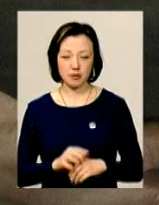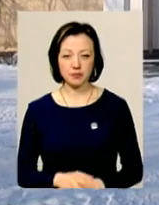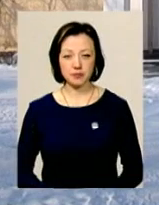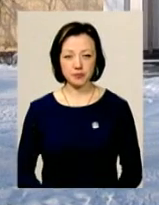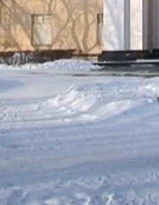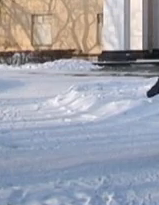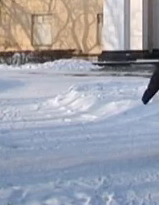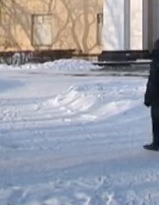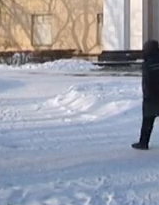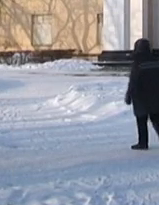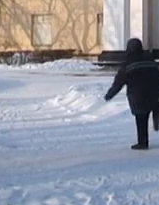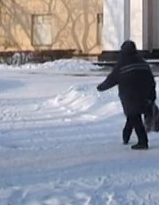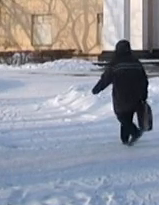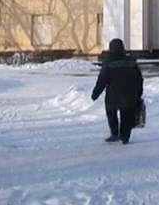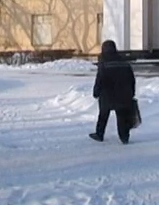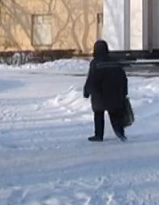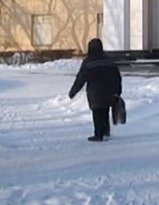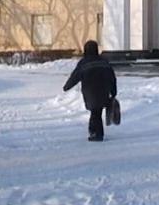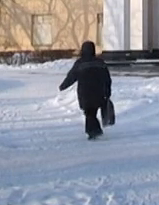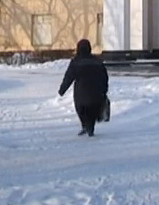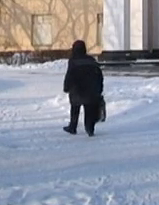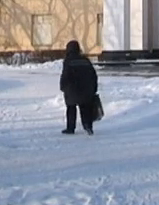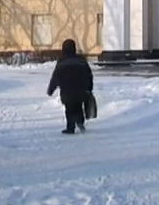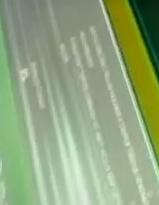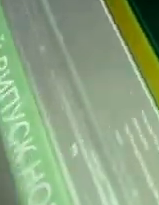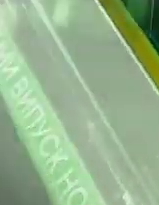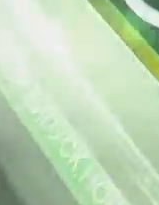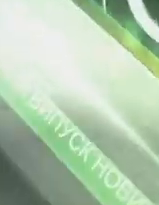Наталія Сідова, Олександр Горішевський, новини Поділяцентр.